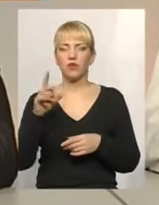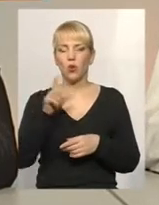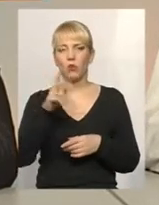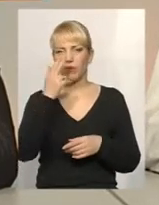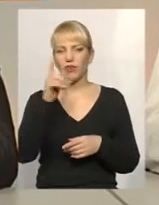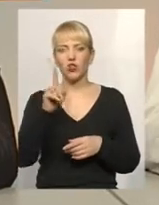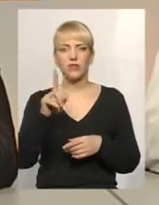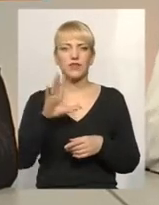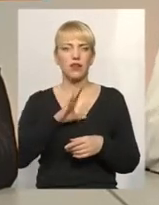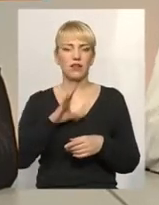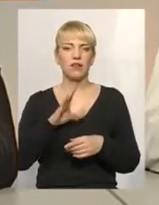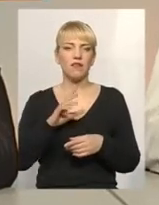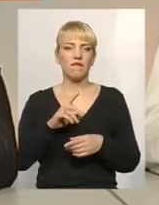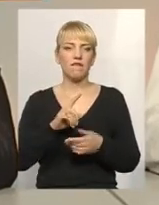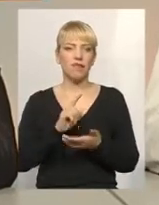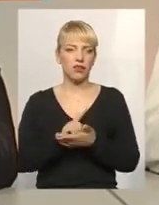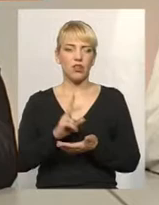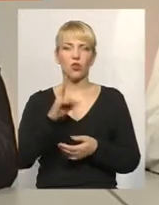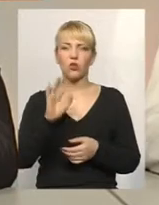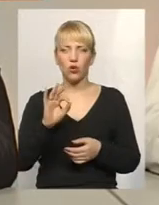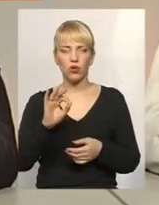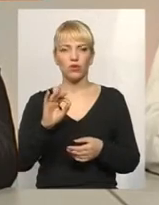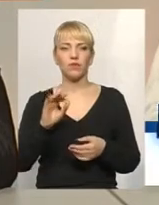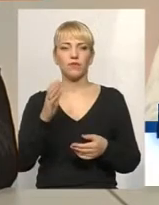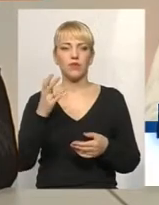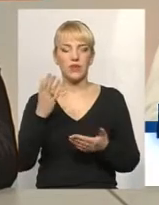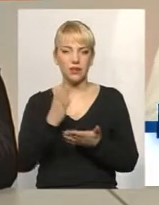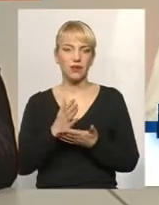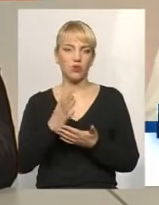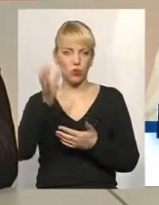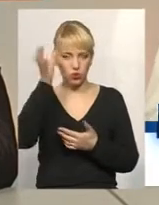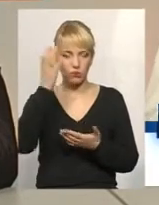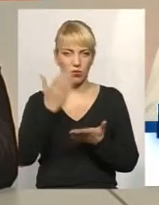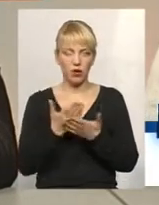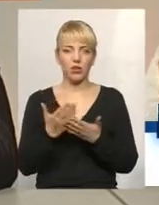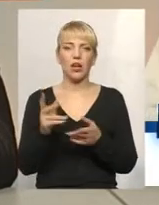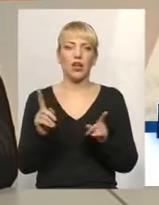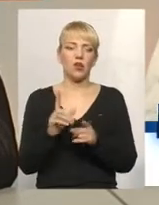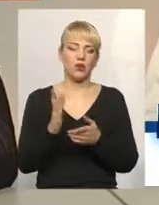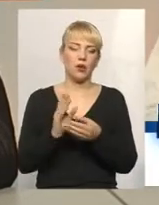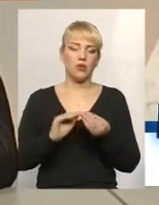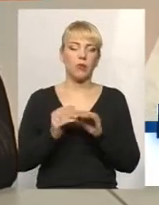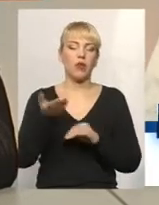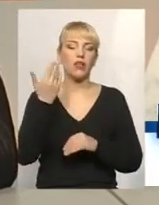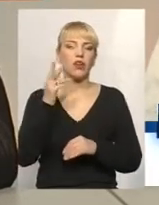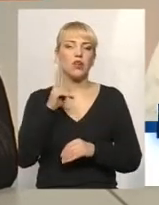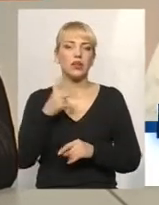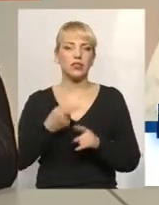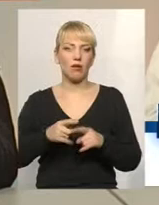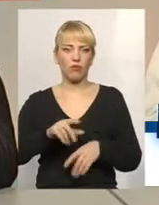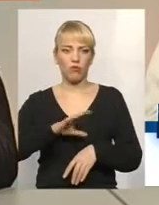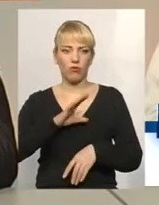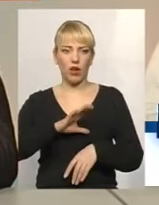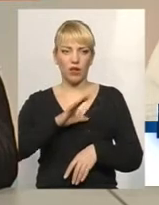можна вимагати, але є межі розумного. Ну, а якщо, наприклад, дійсно, є якась проблема, так? Ну, раніше, як це відбувалося, наскільки мені відомо,